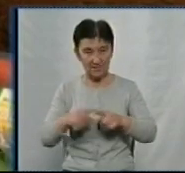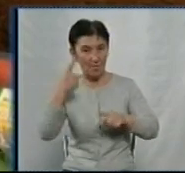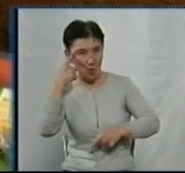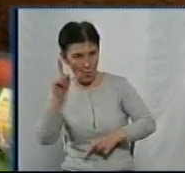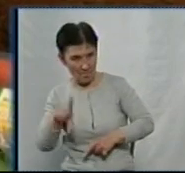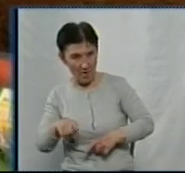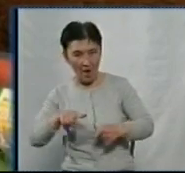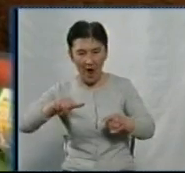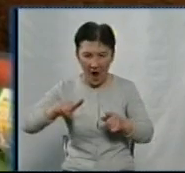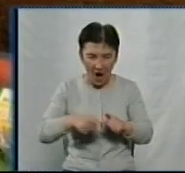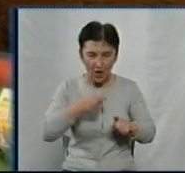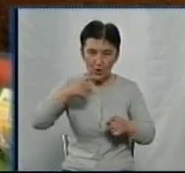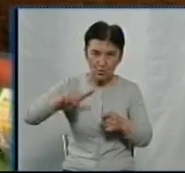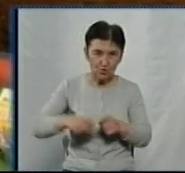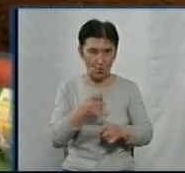І цікавість.